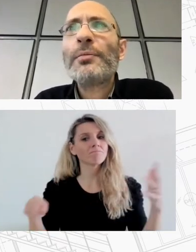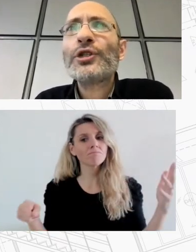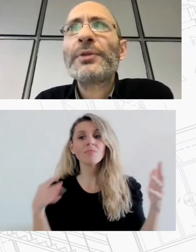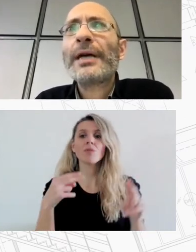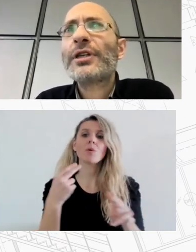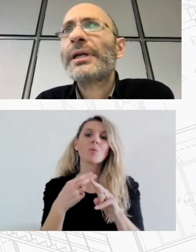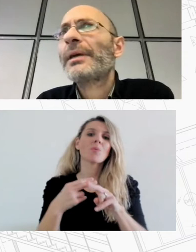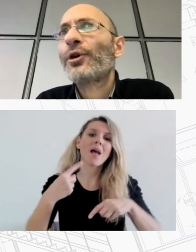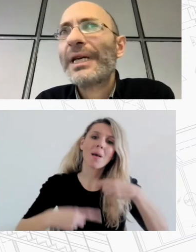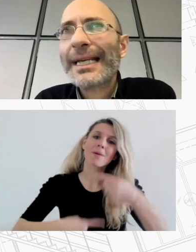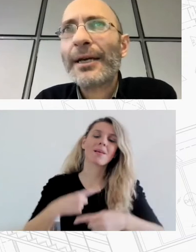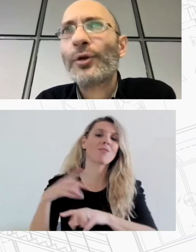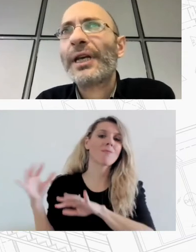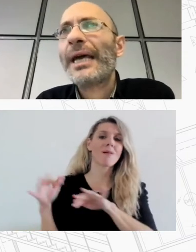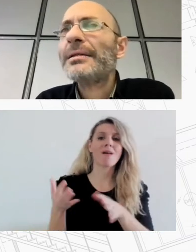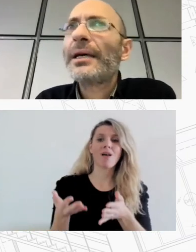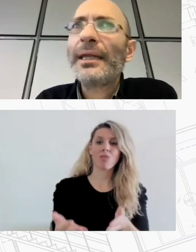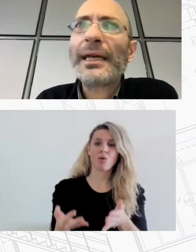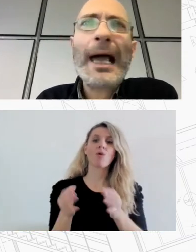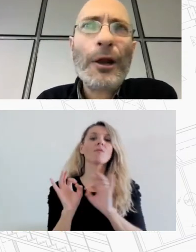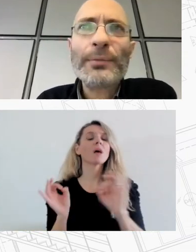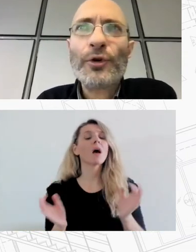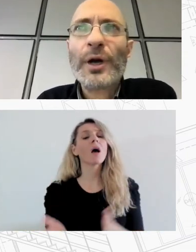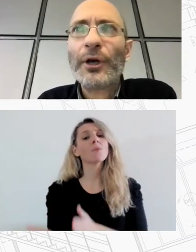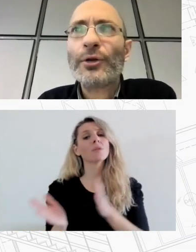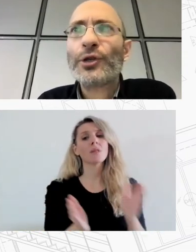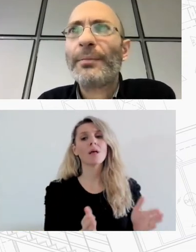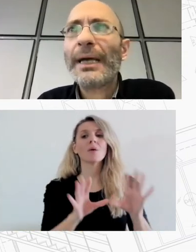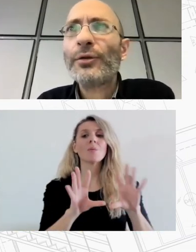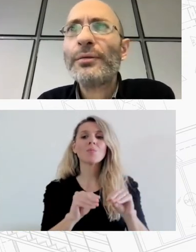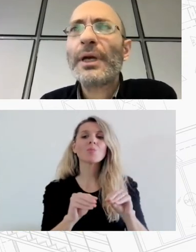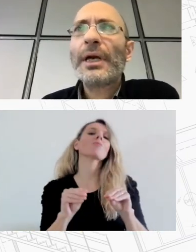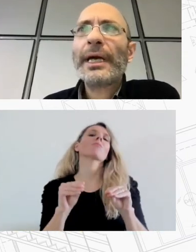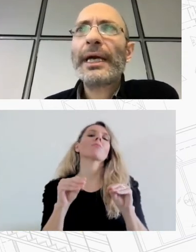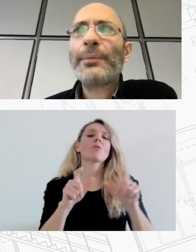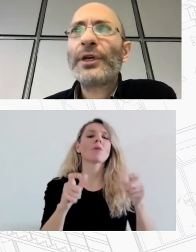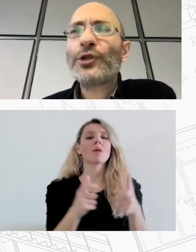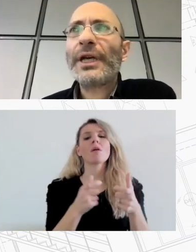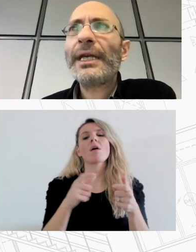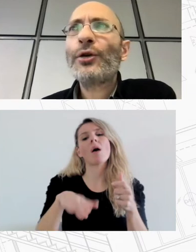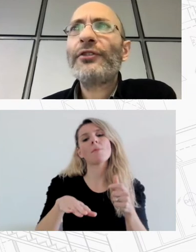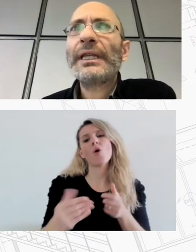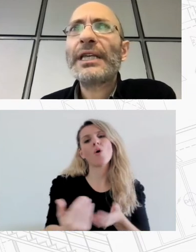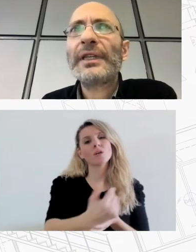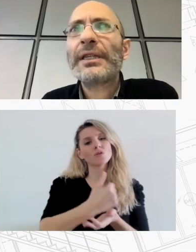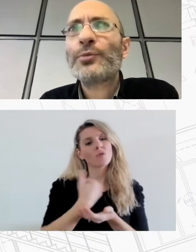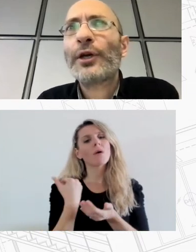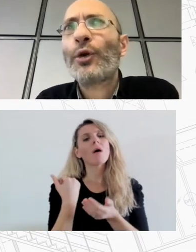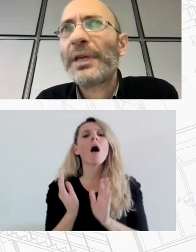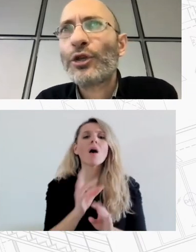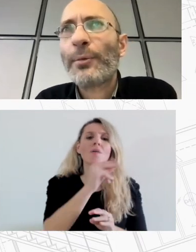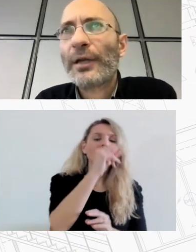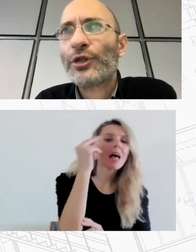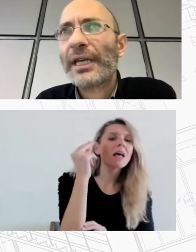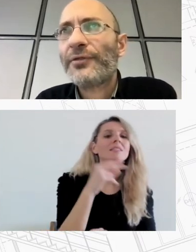όμως ακόμη πώς επηρεάζονται και μικροαστικά νοικογυριά ειδικά αλλά όχι μόνο χαμηλών εισοδημάτων που είναι στο ενίκιο φοιτητές φοιτήτρες που